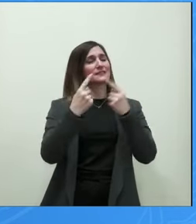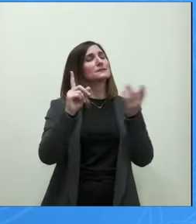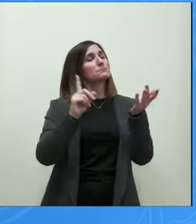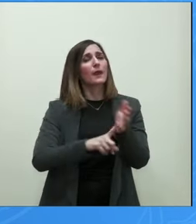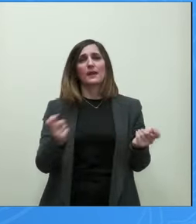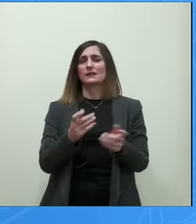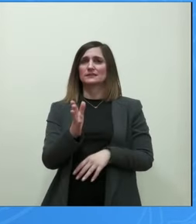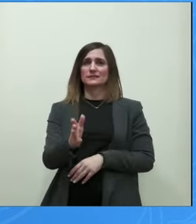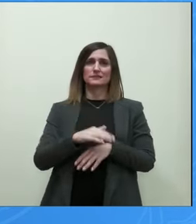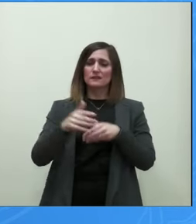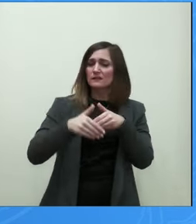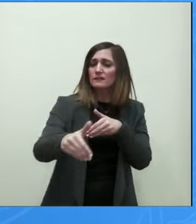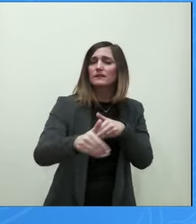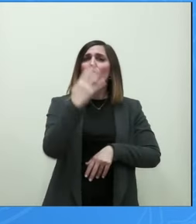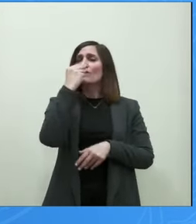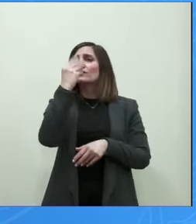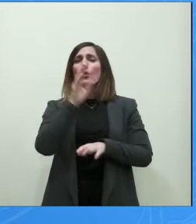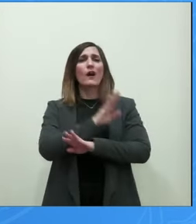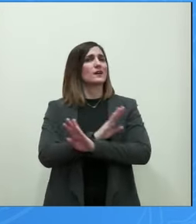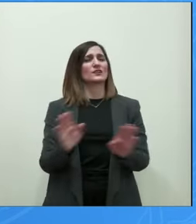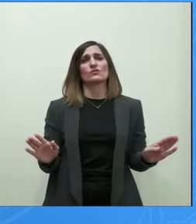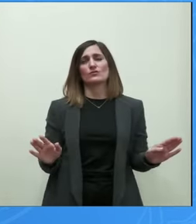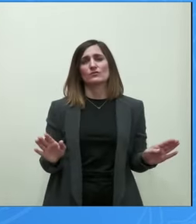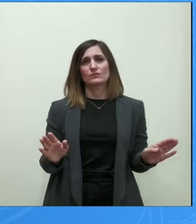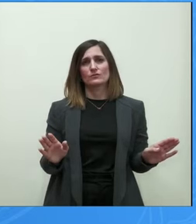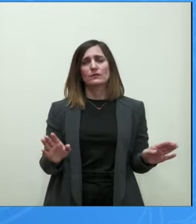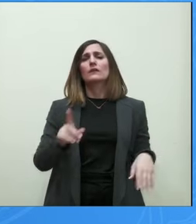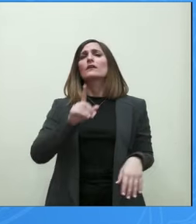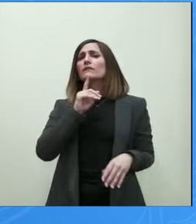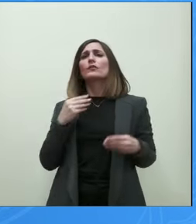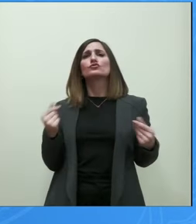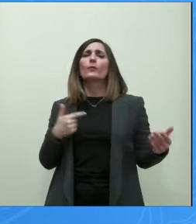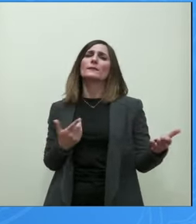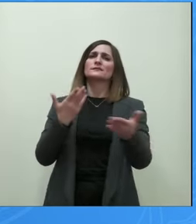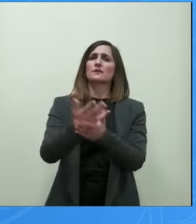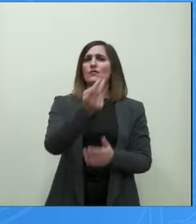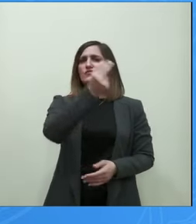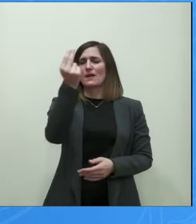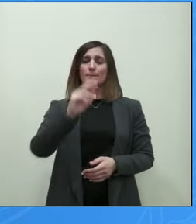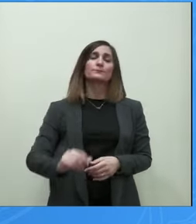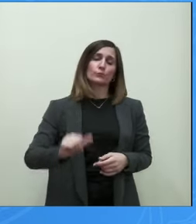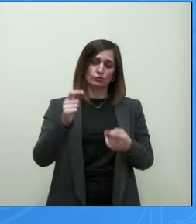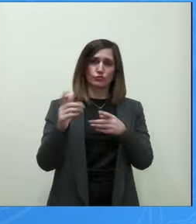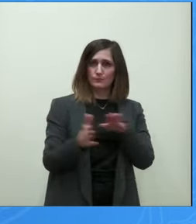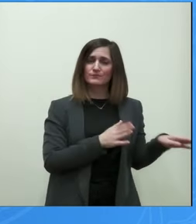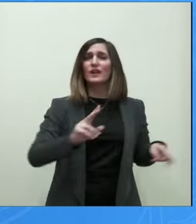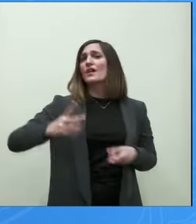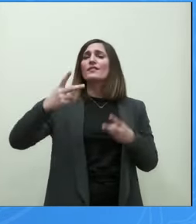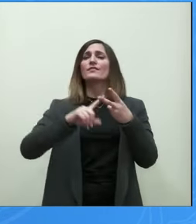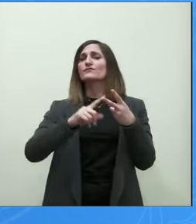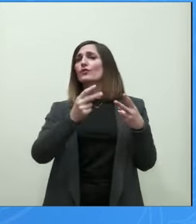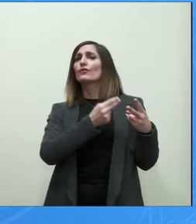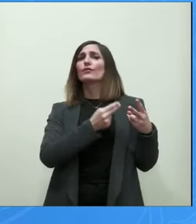γίνει εντός Φεβρουαρίου με αυτή την έννοια καταθέτουμε τα θέματα δεύτερον την ίδια